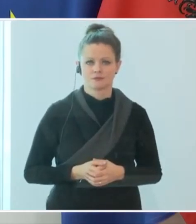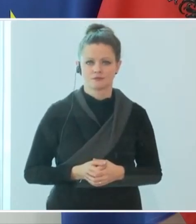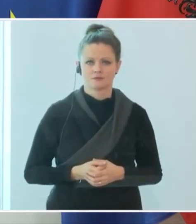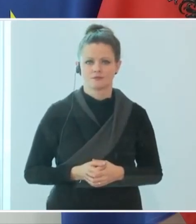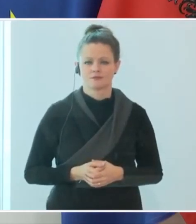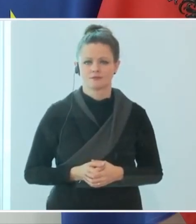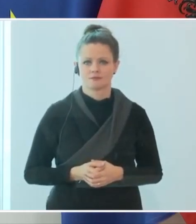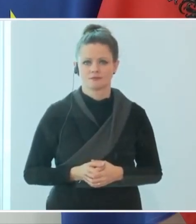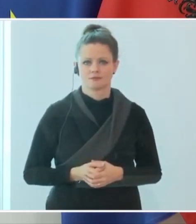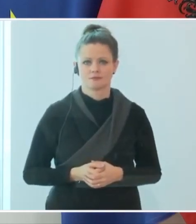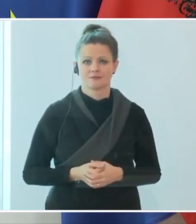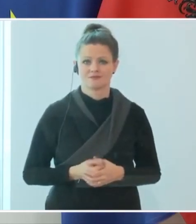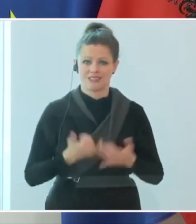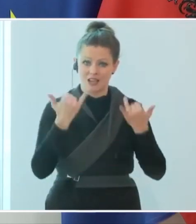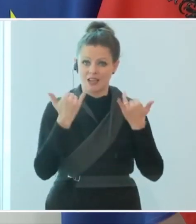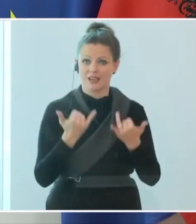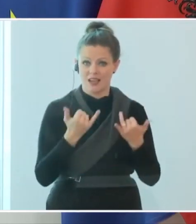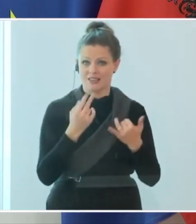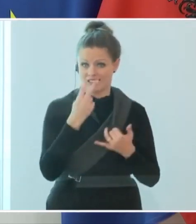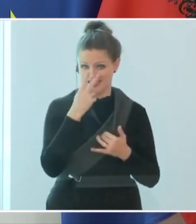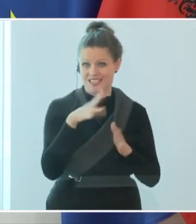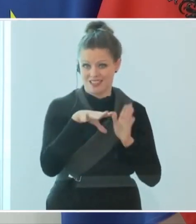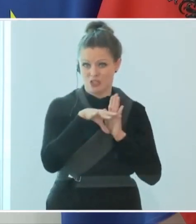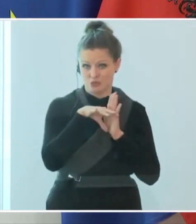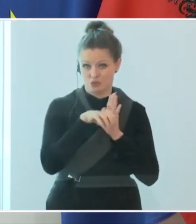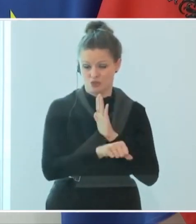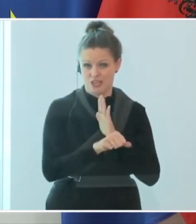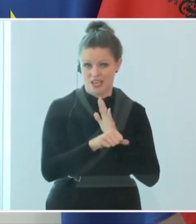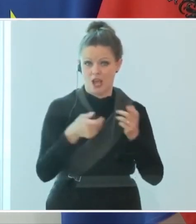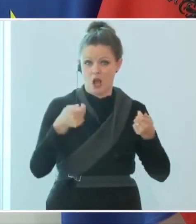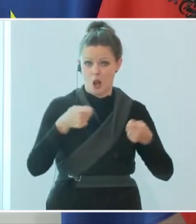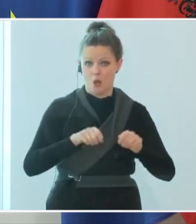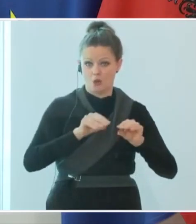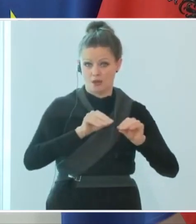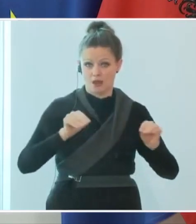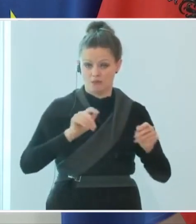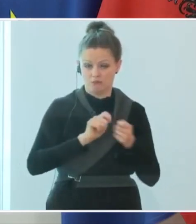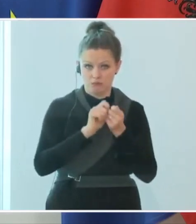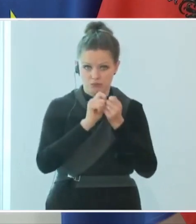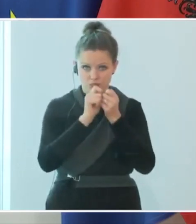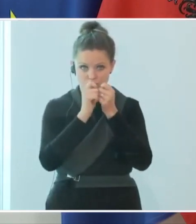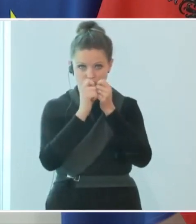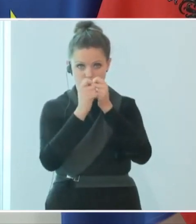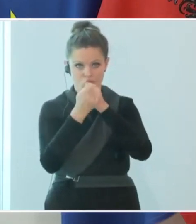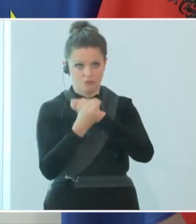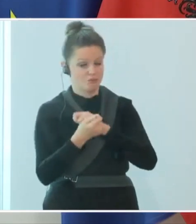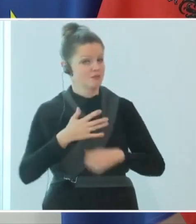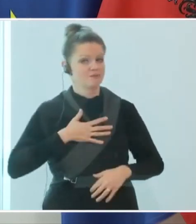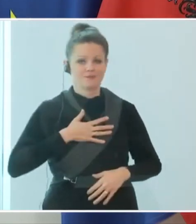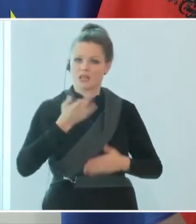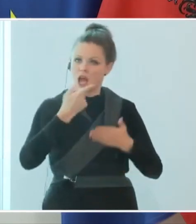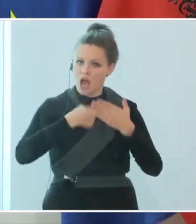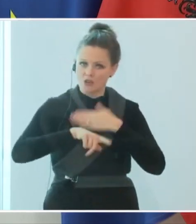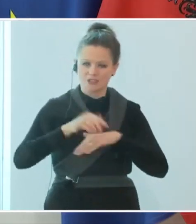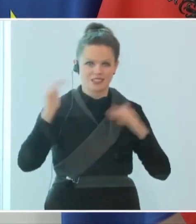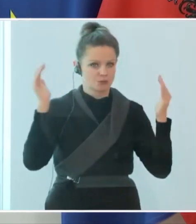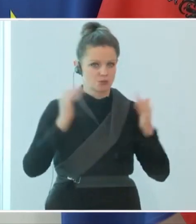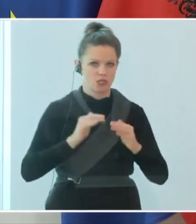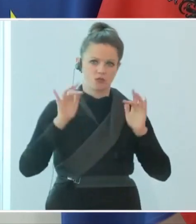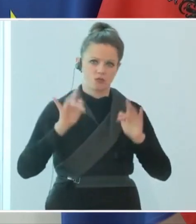wir jetzt den strengen Lockdown verändern, dass es nach wie vor Ausgangsbeschränkungen gibt.